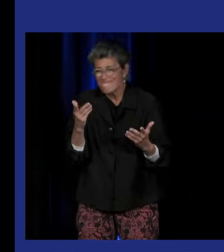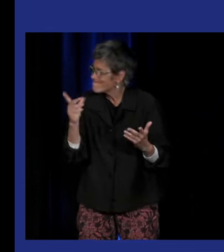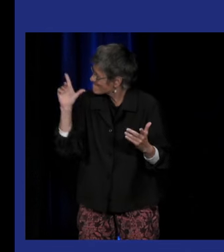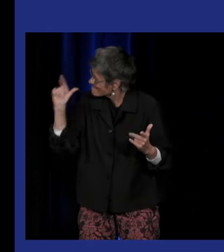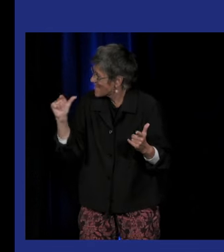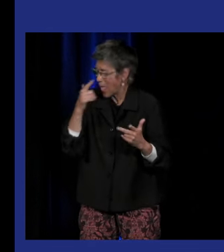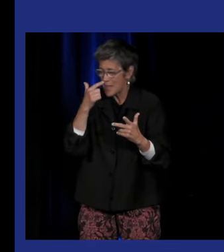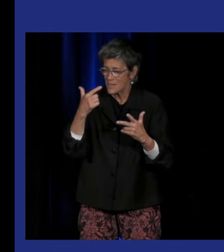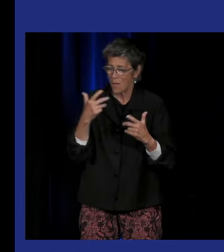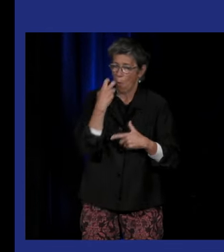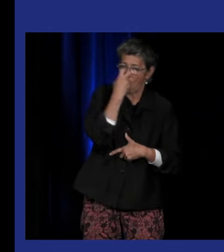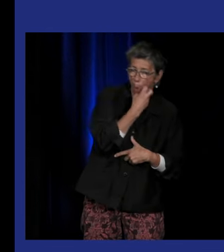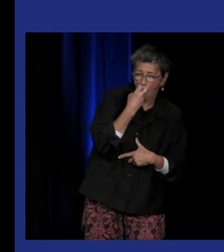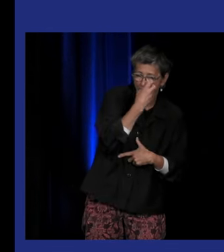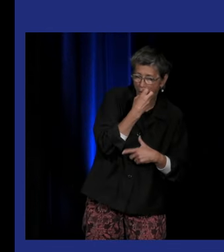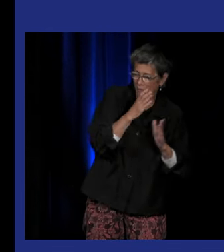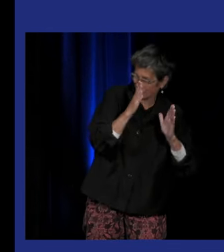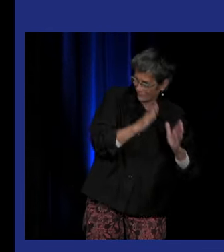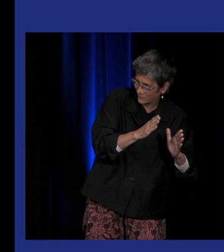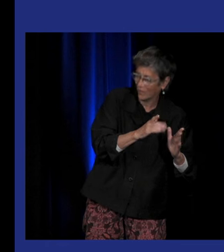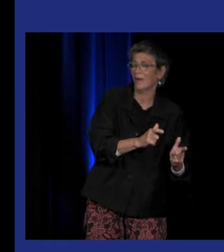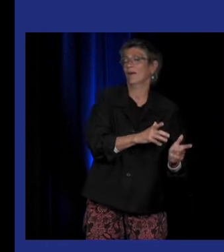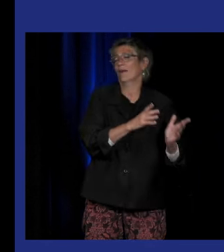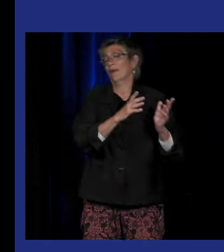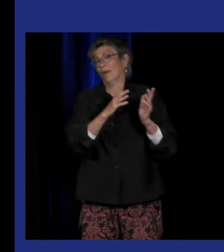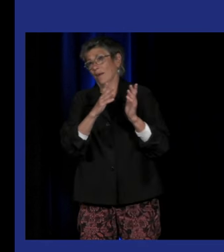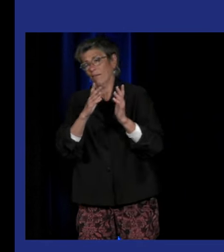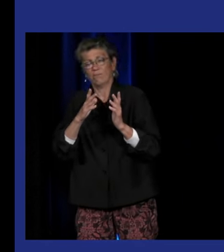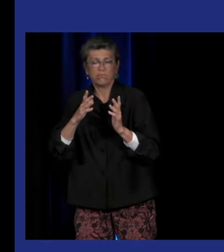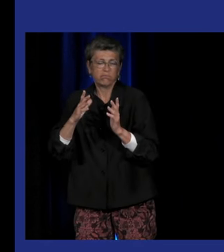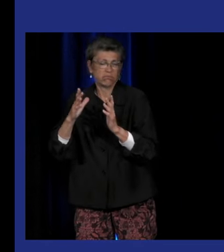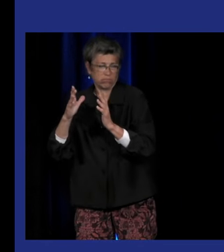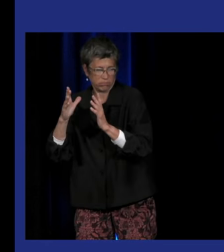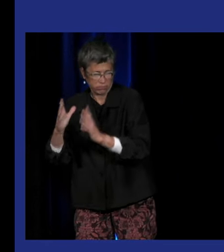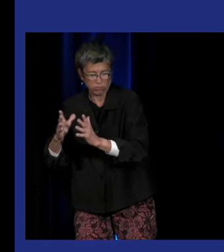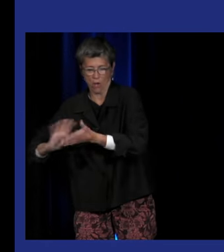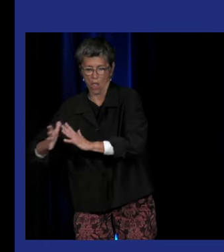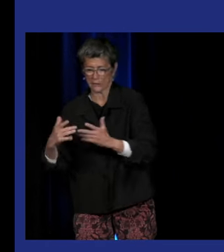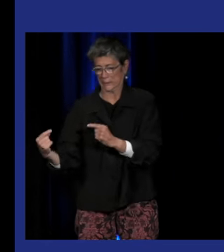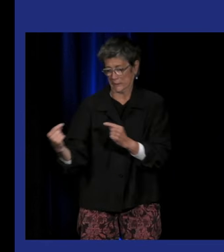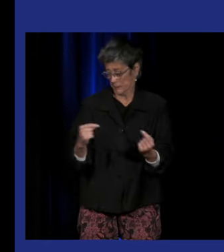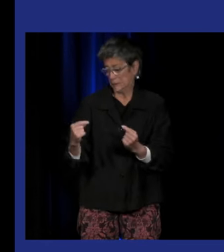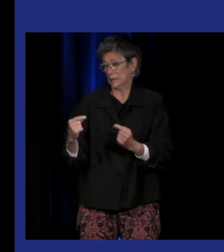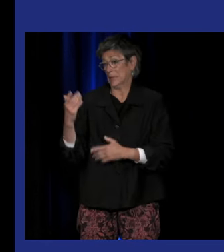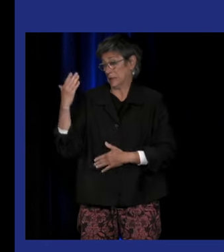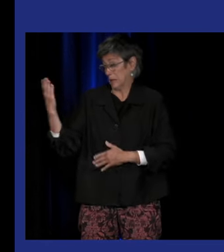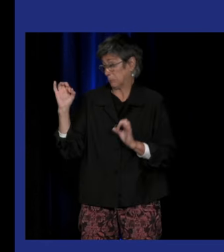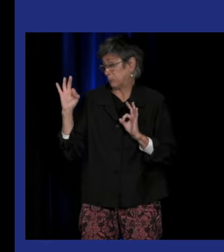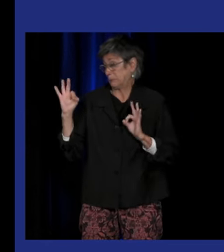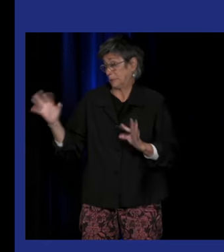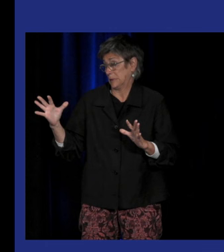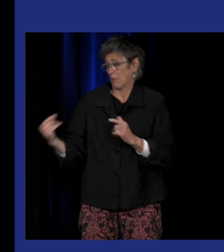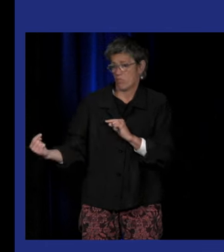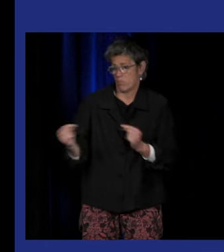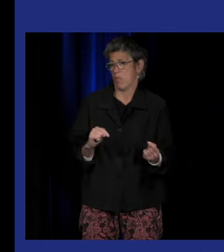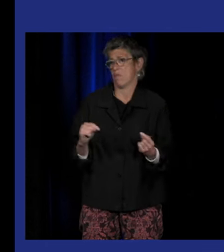idéologique entre l'oralisme dans la mise en place de l'éducation orale en détriment de la langue des signes et la langue des signes, c'est au cœur des